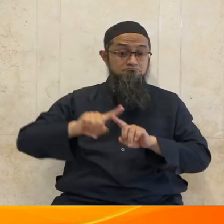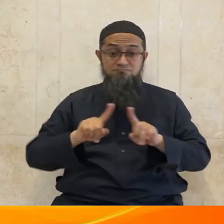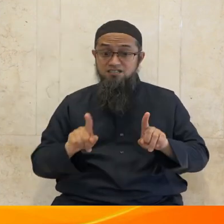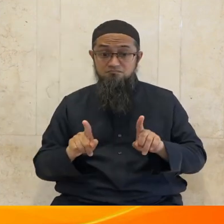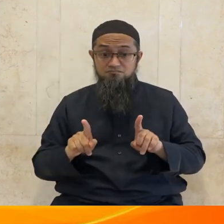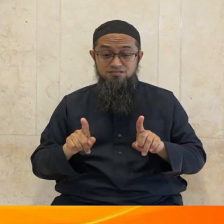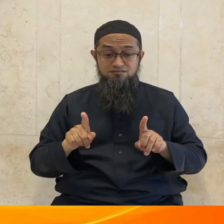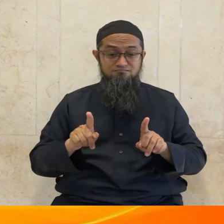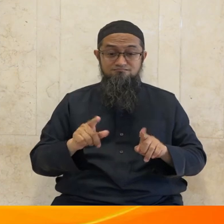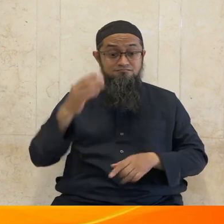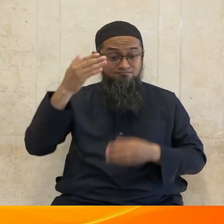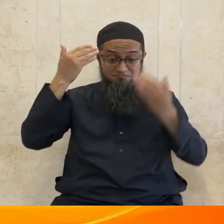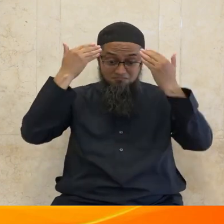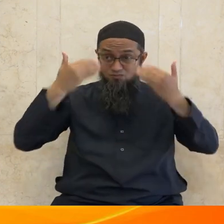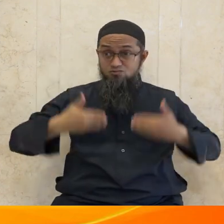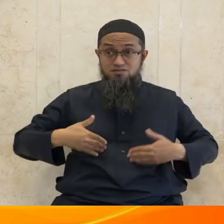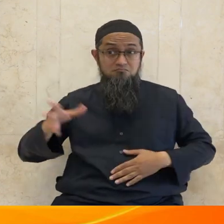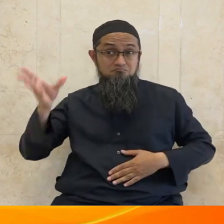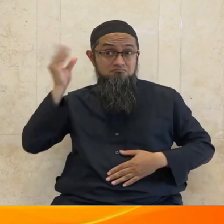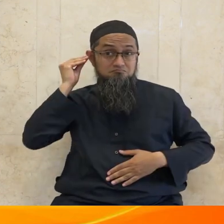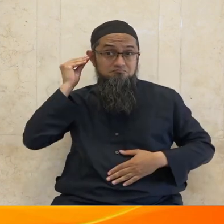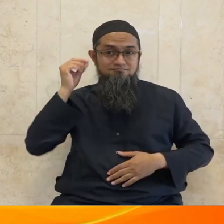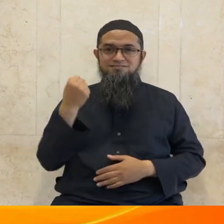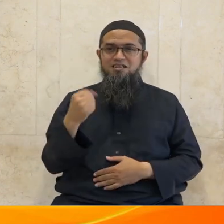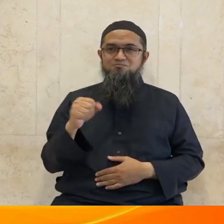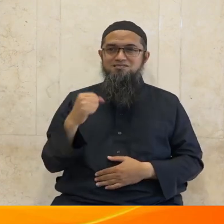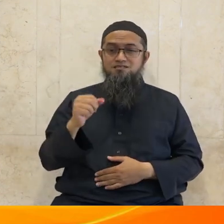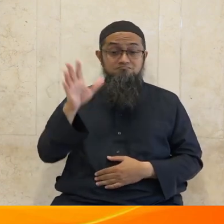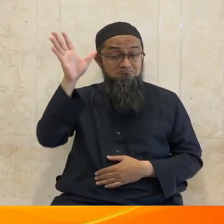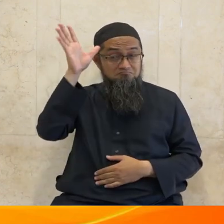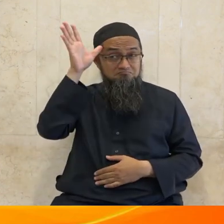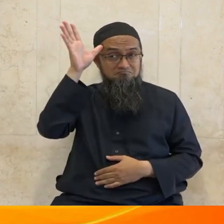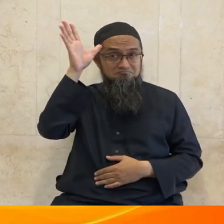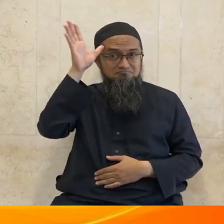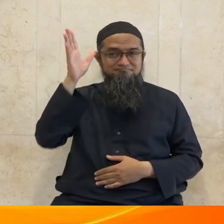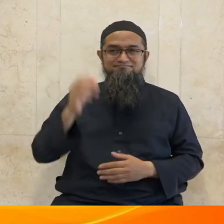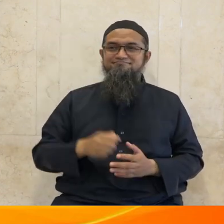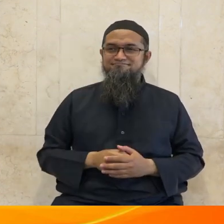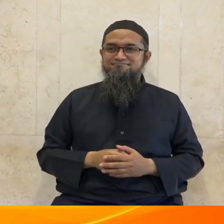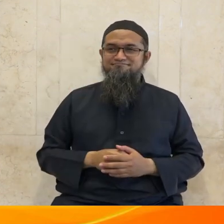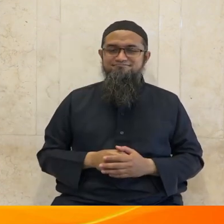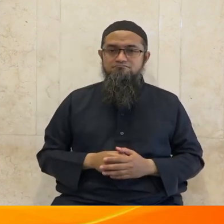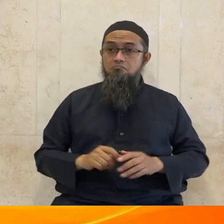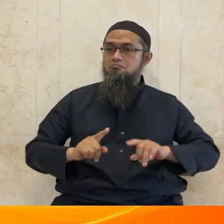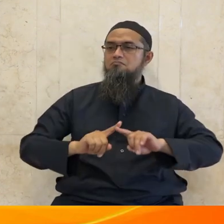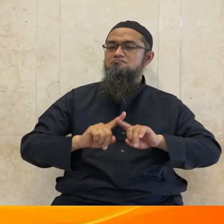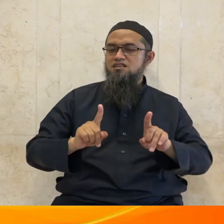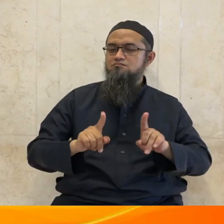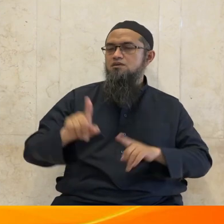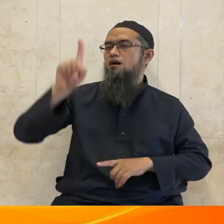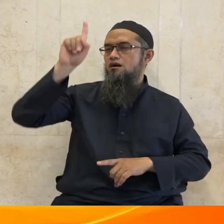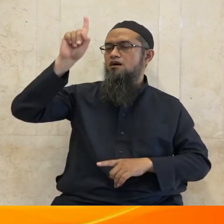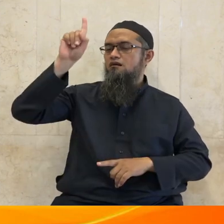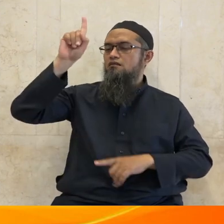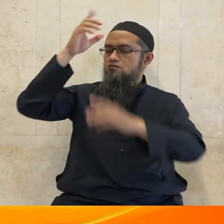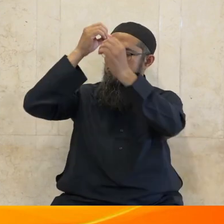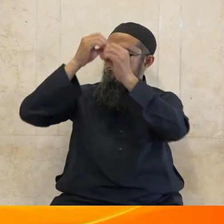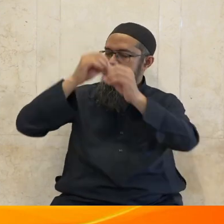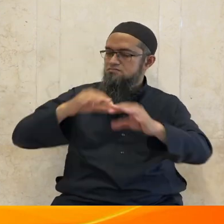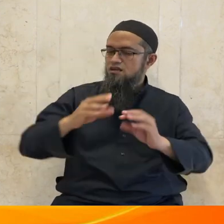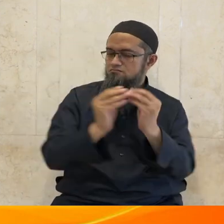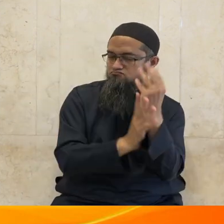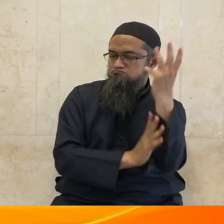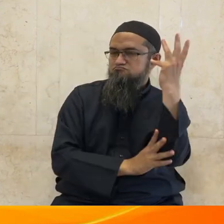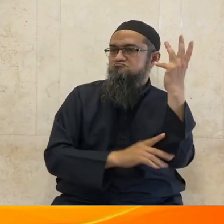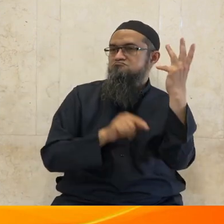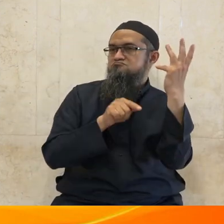lagi maha pengampun dengan demikian kaum muslimin rahimahullah semua yang ada di langit